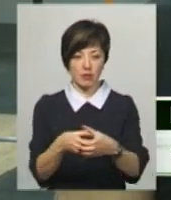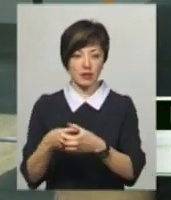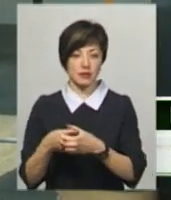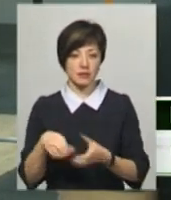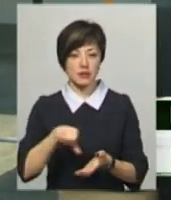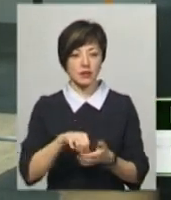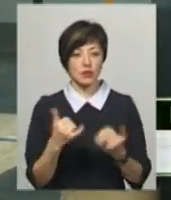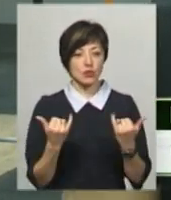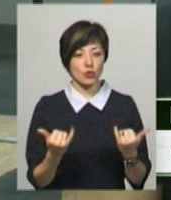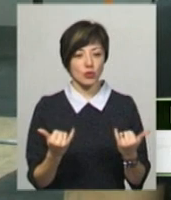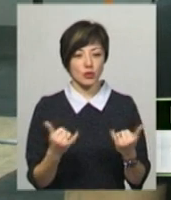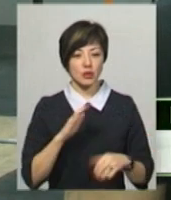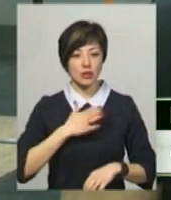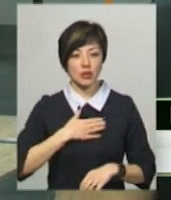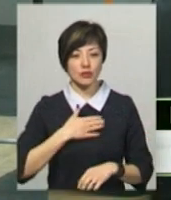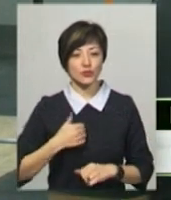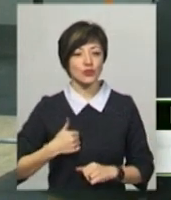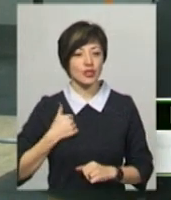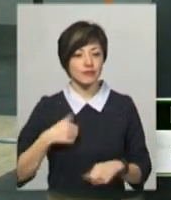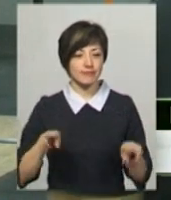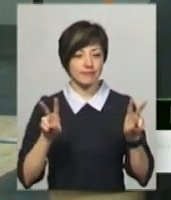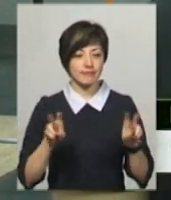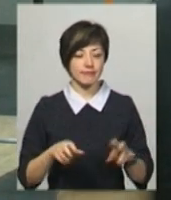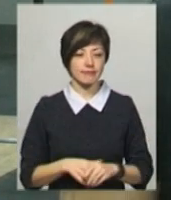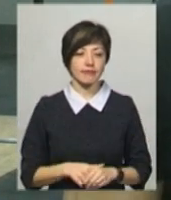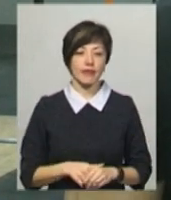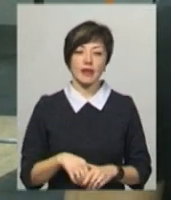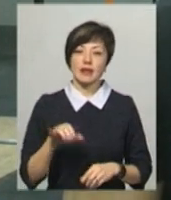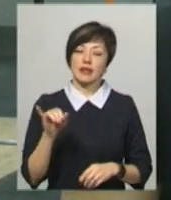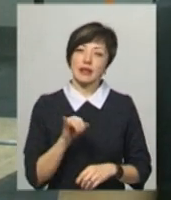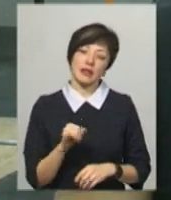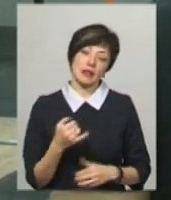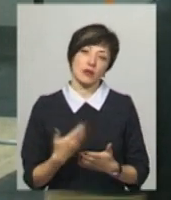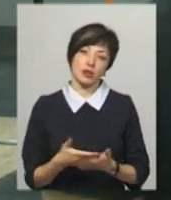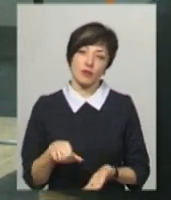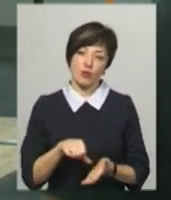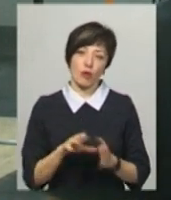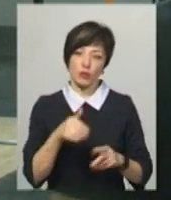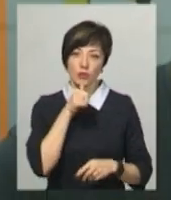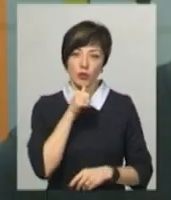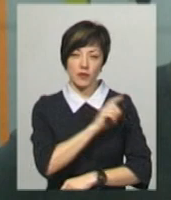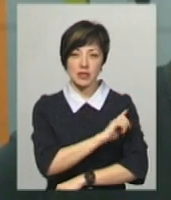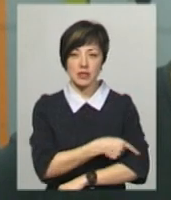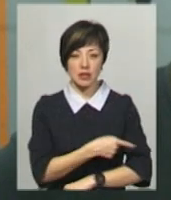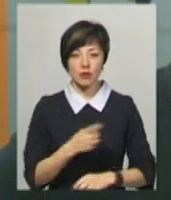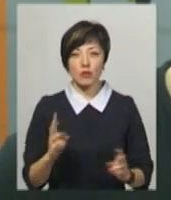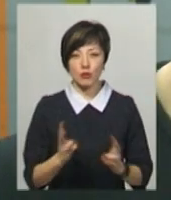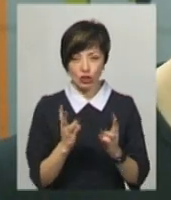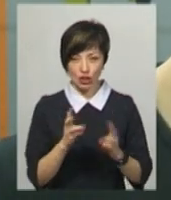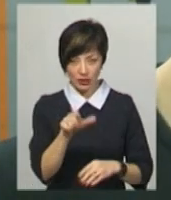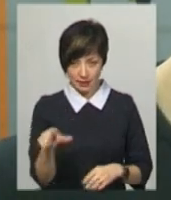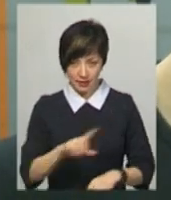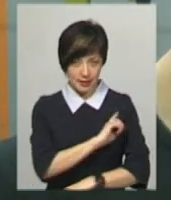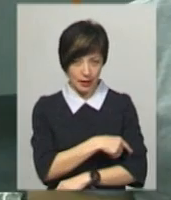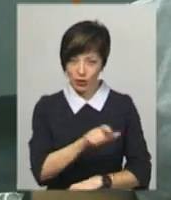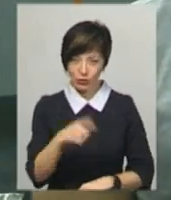Представляють сьогодні нашу честь, так би сказати. І от виступаємо, будемо пробувати наші сили. Пожарники ж сильні люди, 100